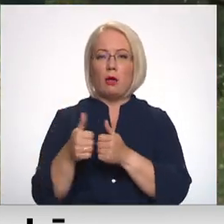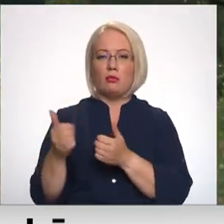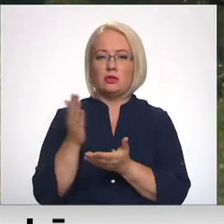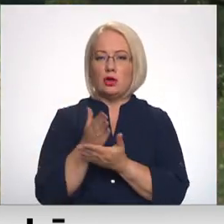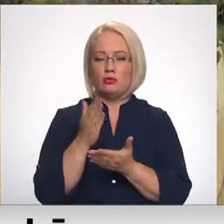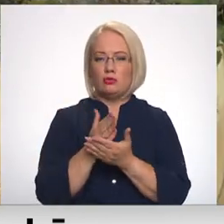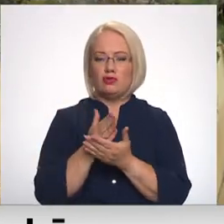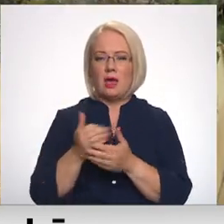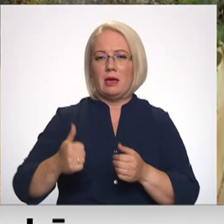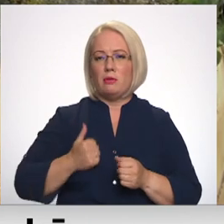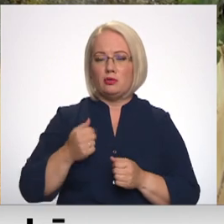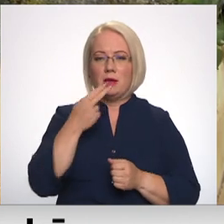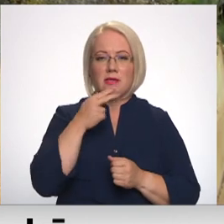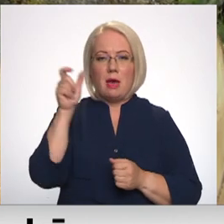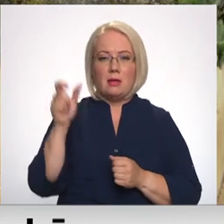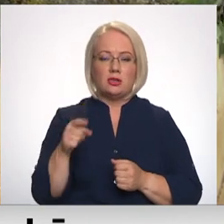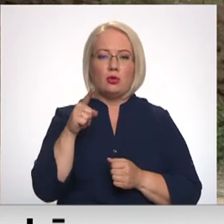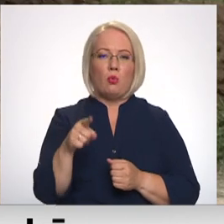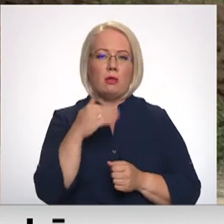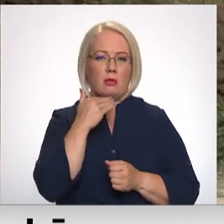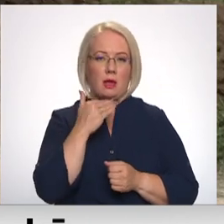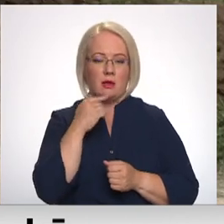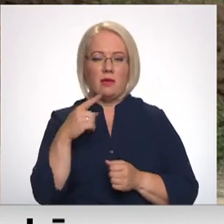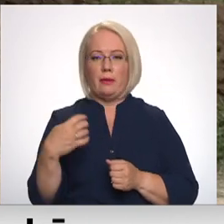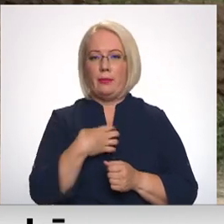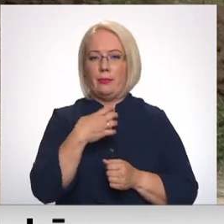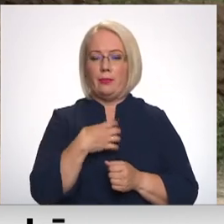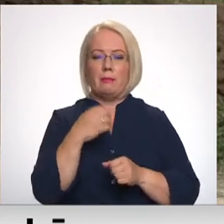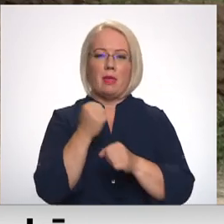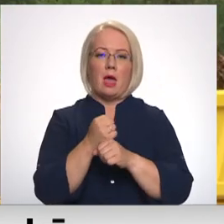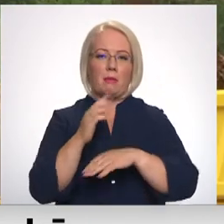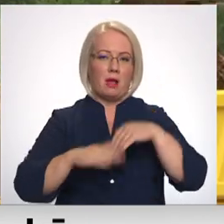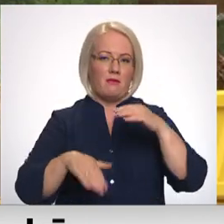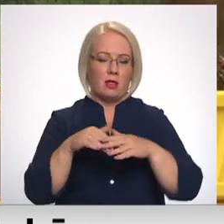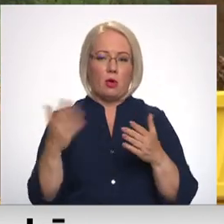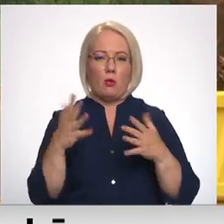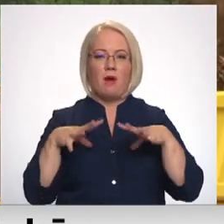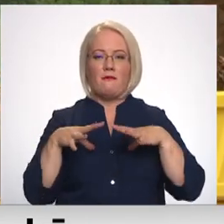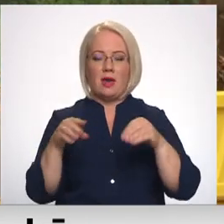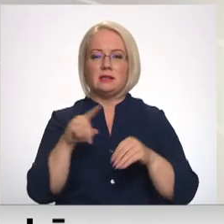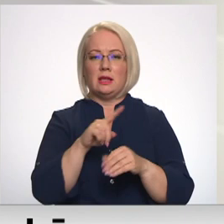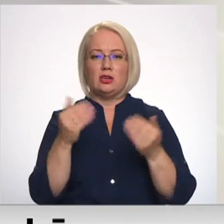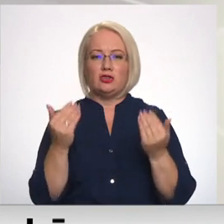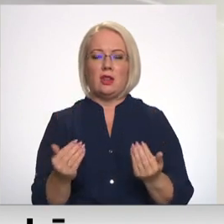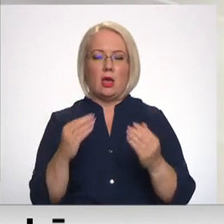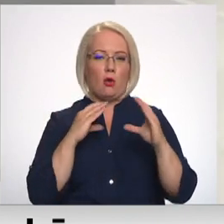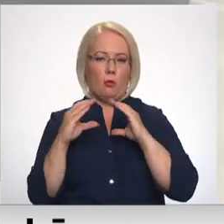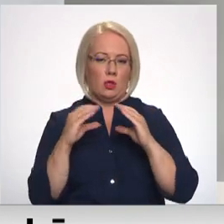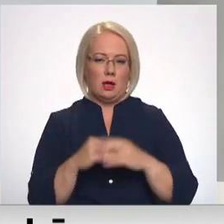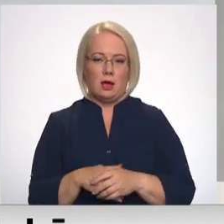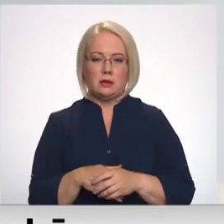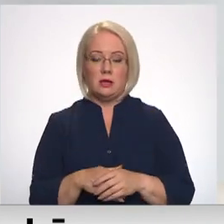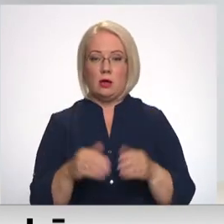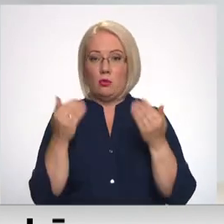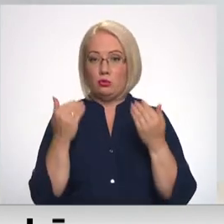Liepkalni saimniecīveta Seimanova to nevēlas. Viņa ir bažas par darba kvalitāti, ko veicina arī ličinējā komunikācija. Uz